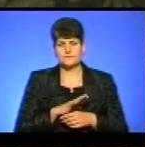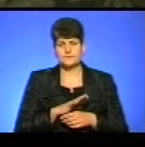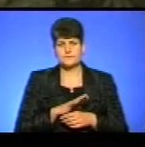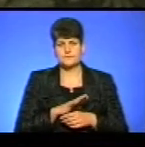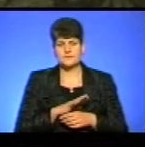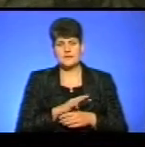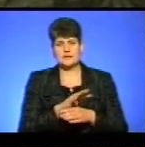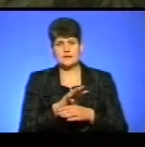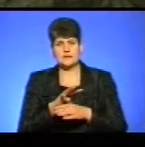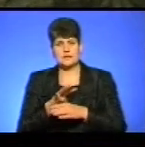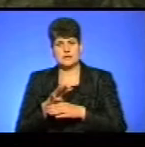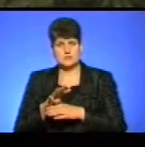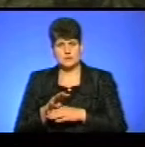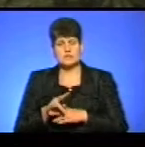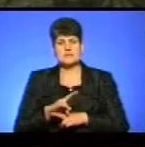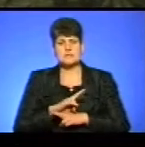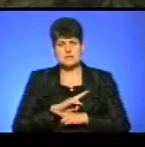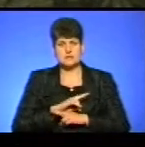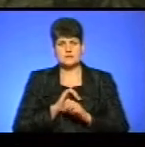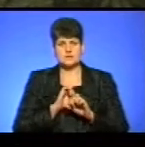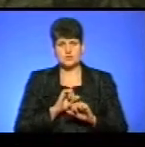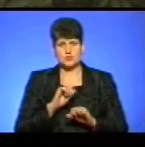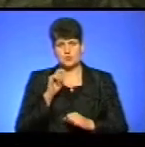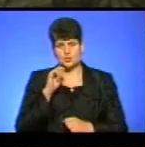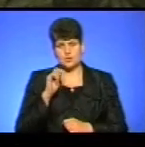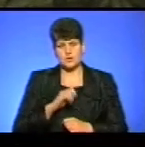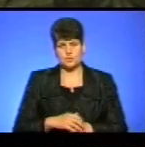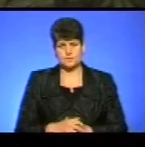артилерійським обстрілом і загинули, захищаючи Україну.